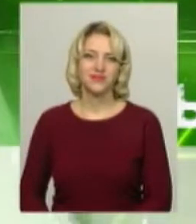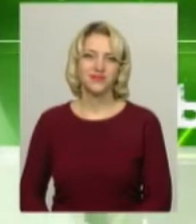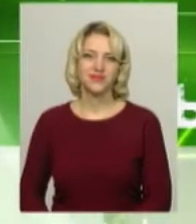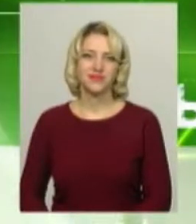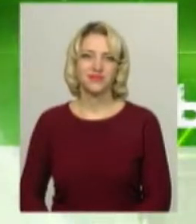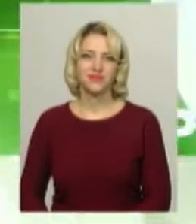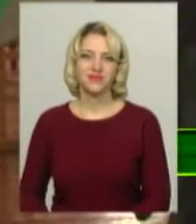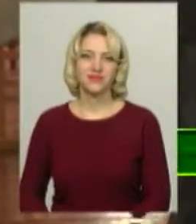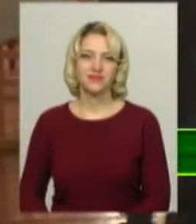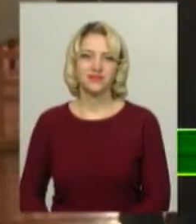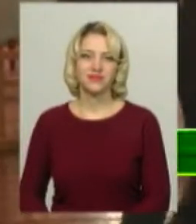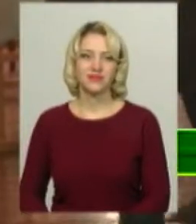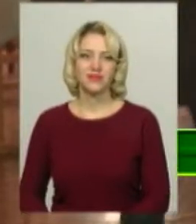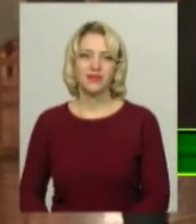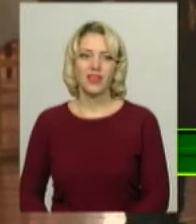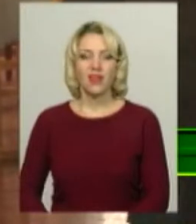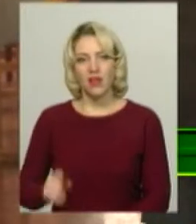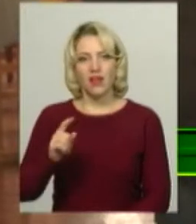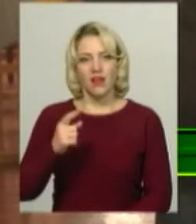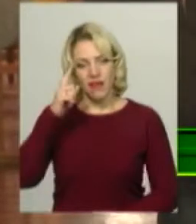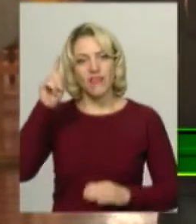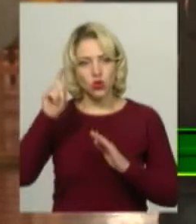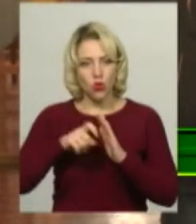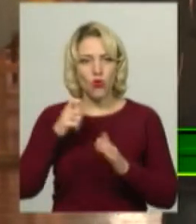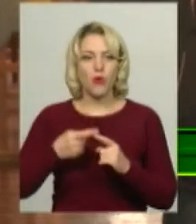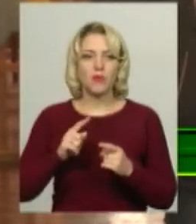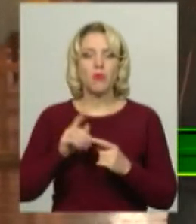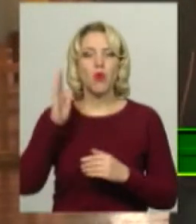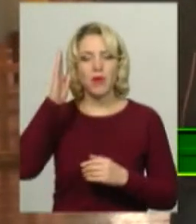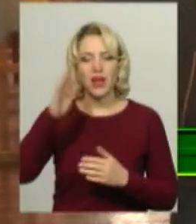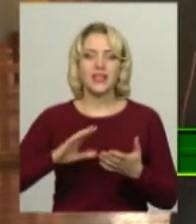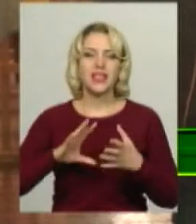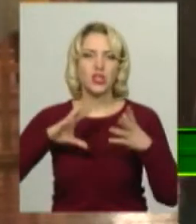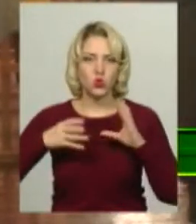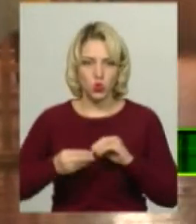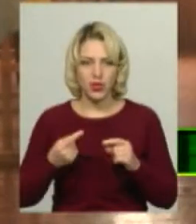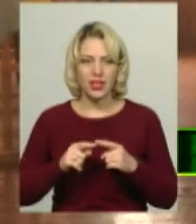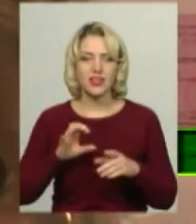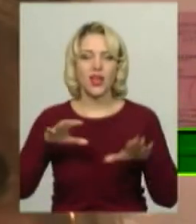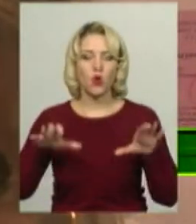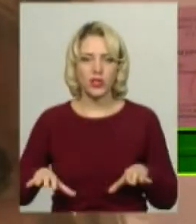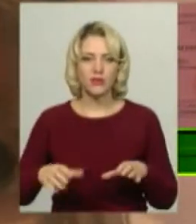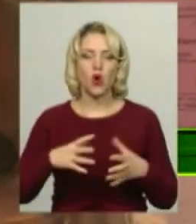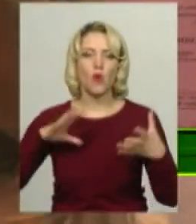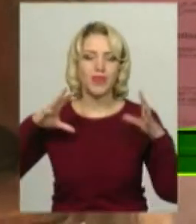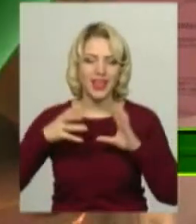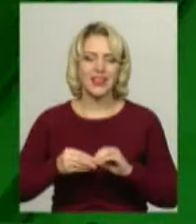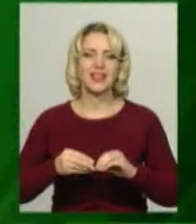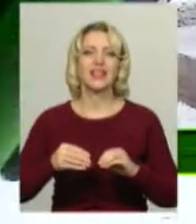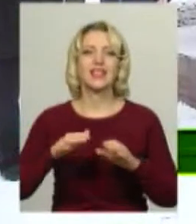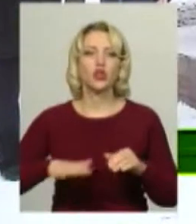Музика Відомі попередні результати виборів на голіві депутатів Рад об'єднаних територіальних громад.